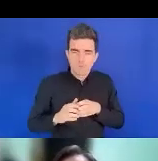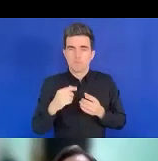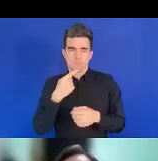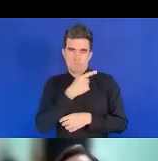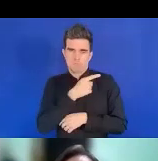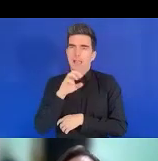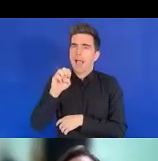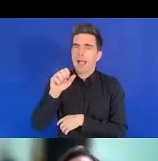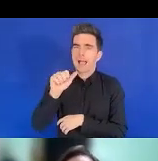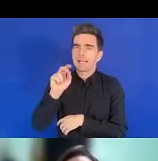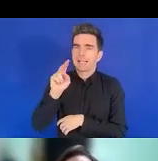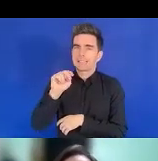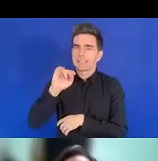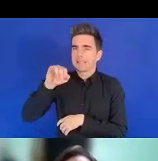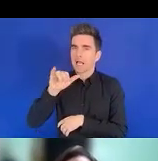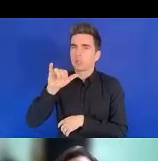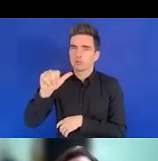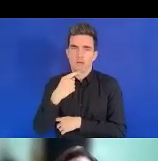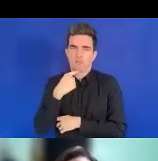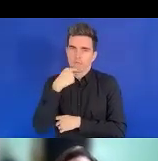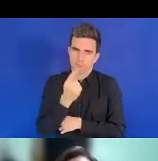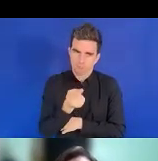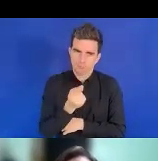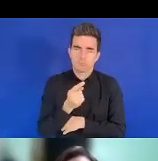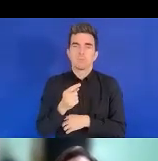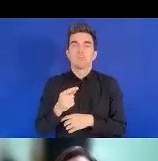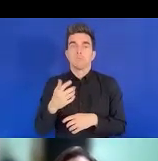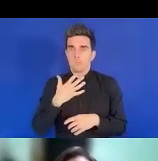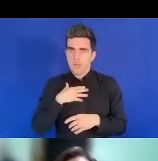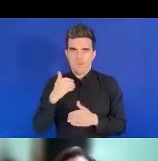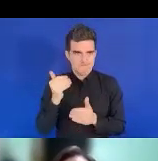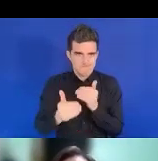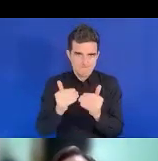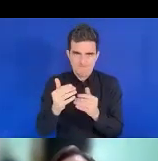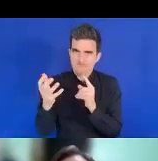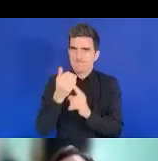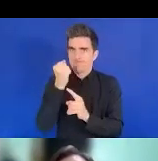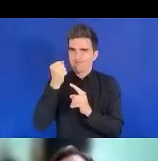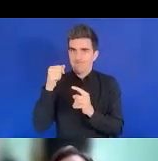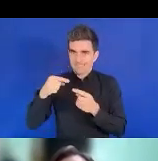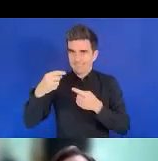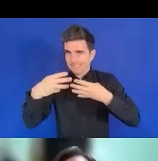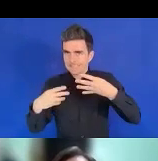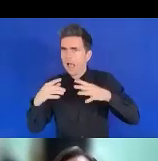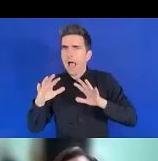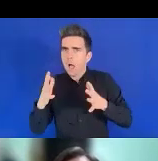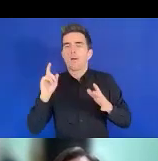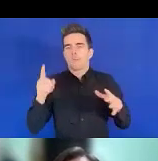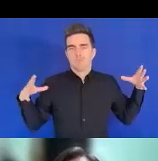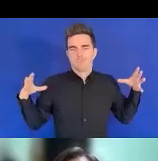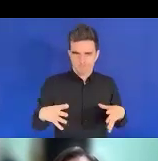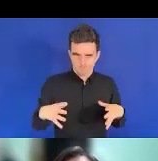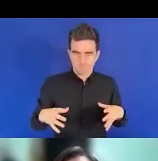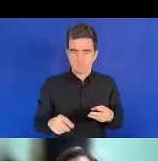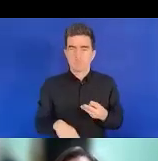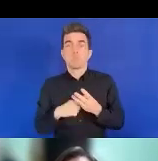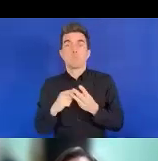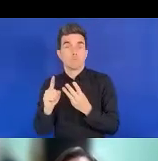aux autorités de la ville pour les sensibiliser et d'avoir leur soutien.